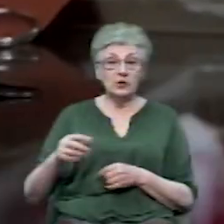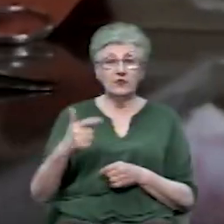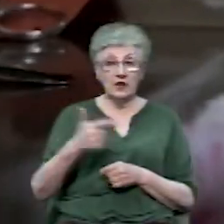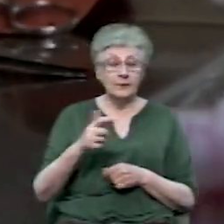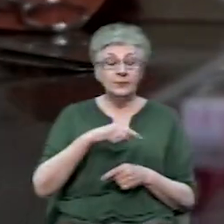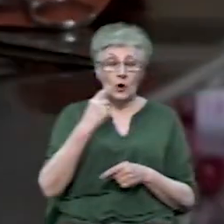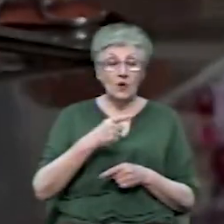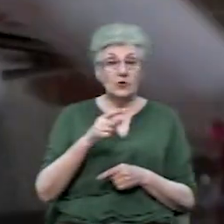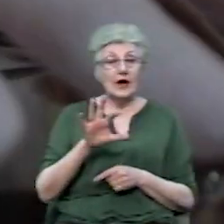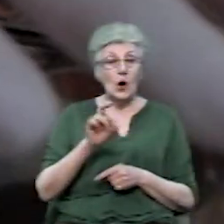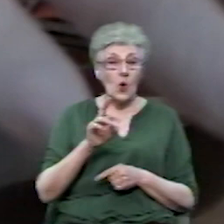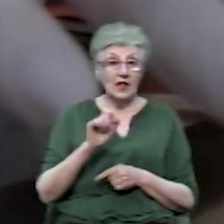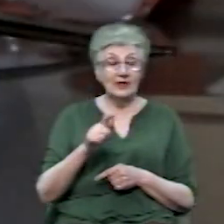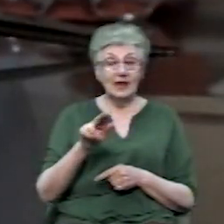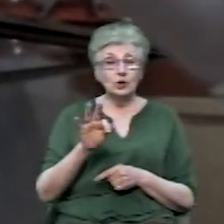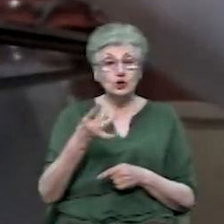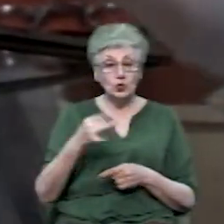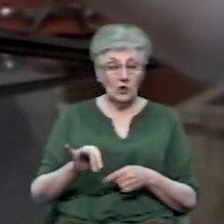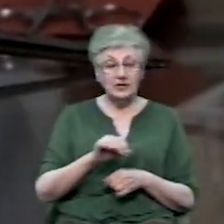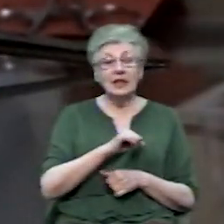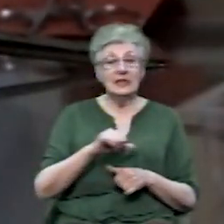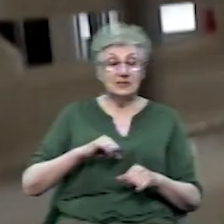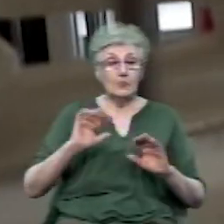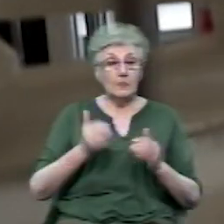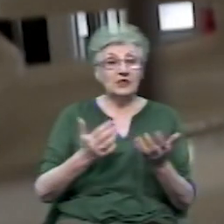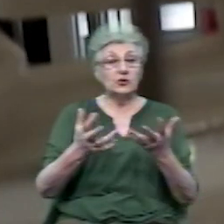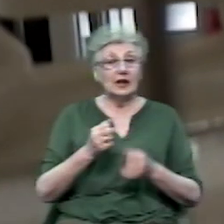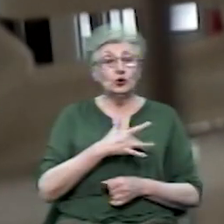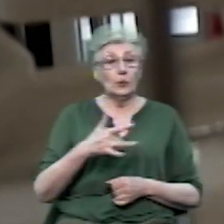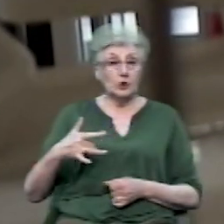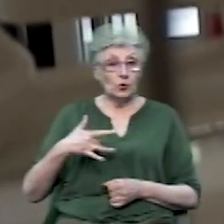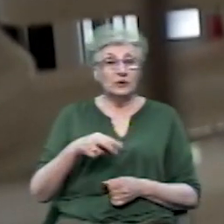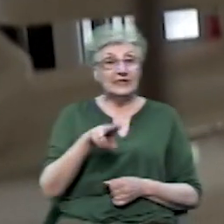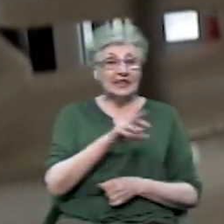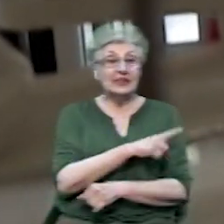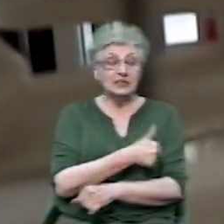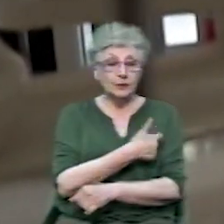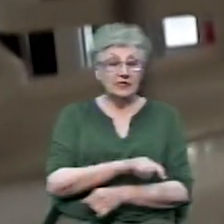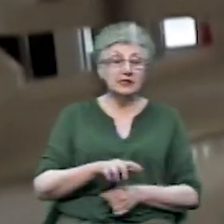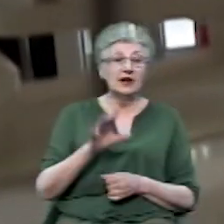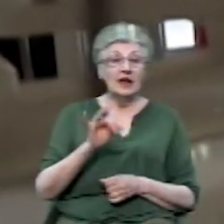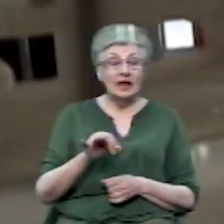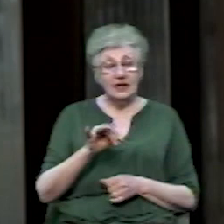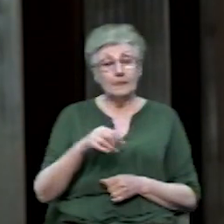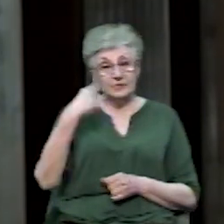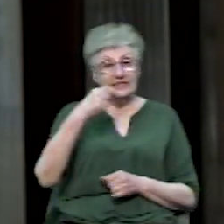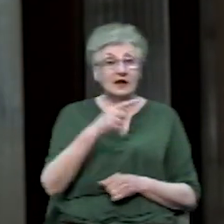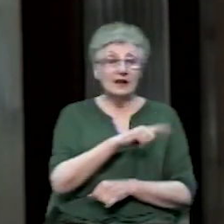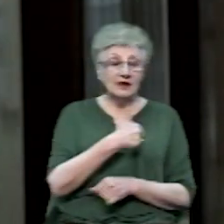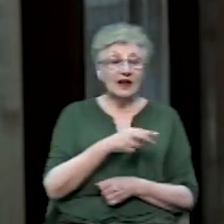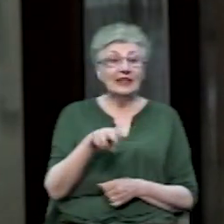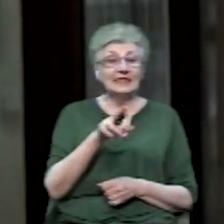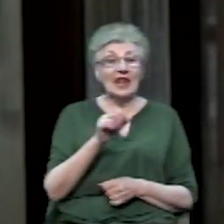здоров'я Олег Чорний. Найменше від НСЗО отримали туберкульозний диспансер та хоспіс, психлікарня, діагностичний центр. Вікторія